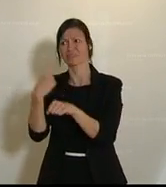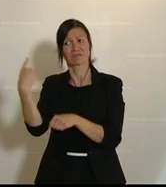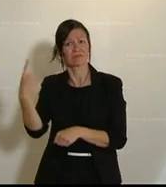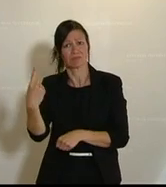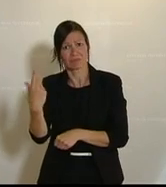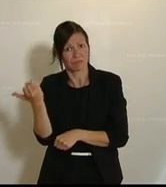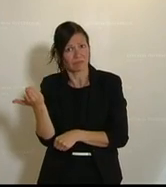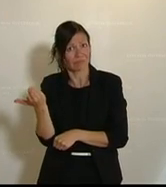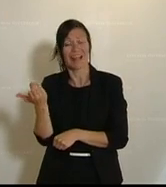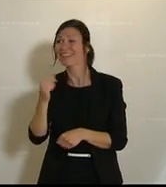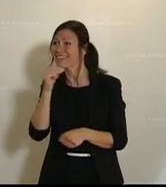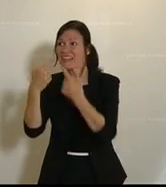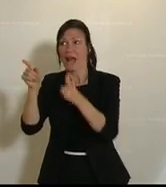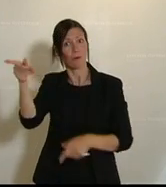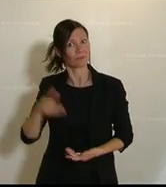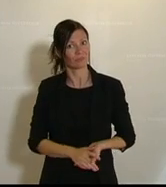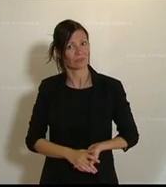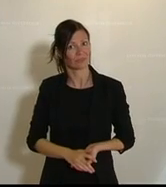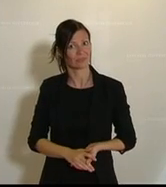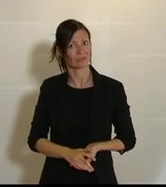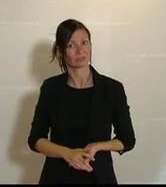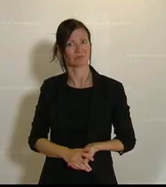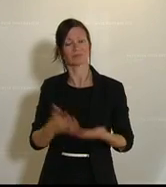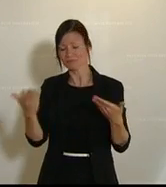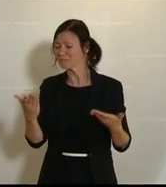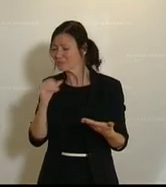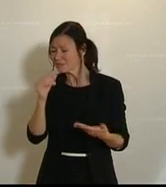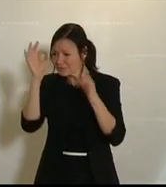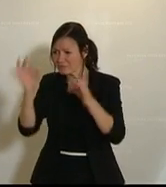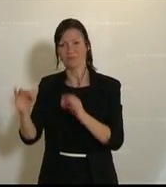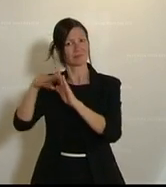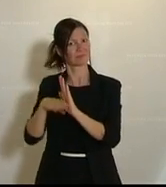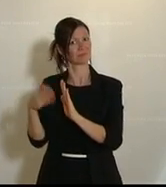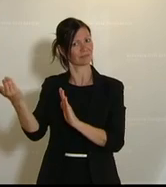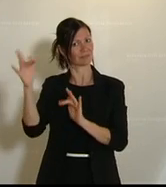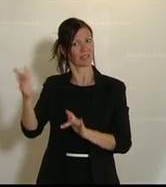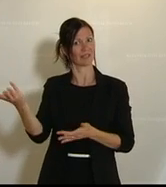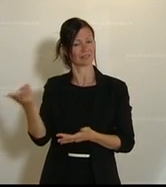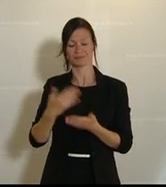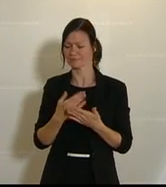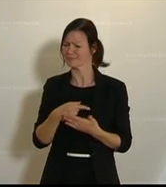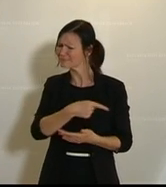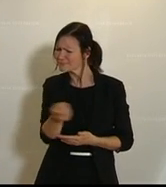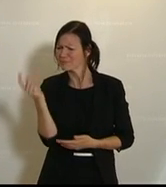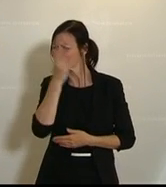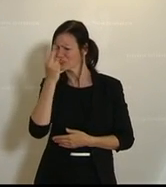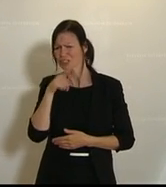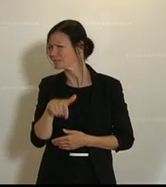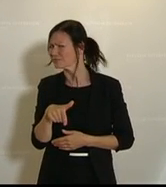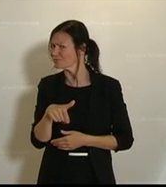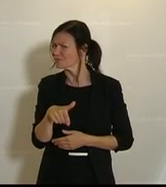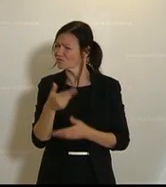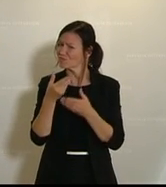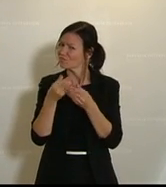gar nicht zusteht. Die ihr gar nicht zusteht. Und hier fehlt einfach Ihr Verständnis oder zumindest war das Ziel ein anderes,